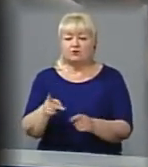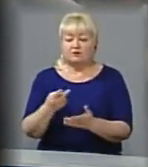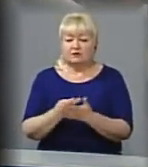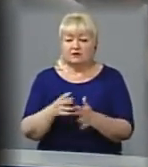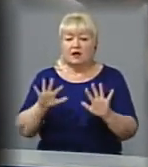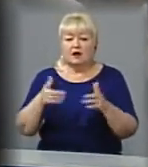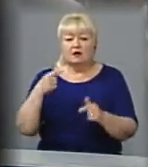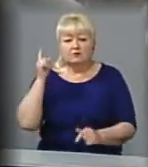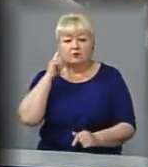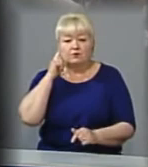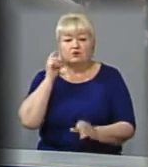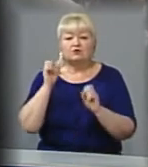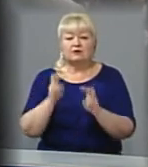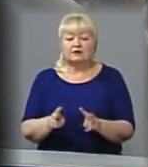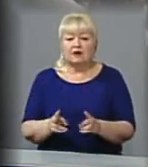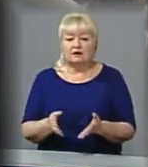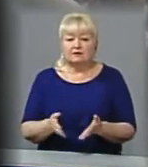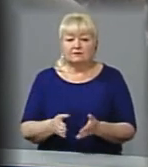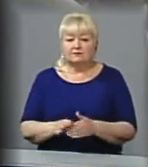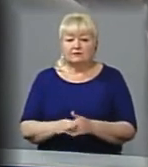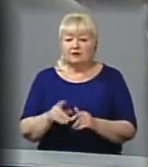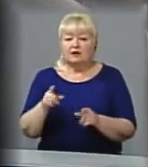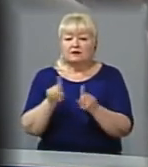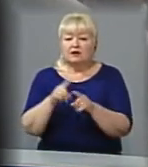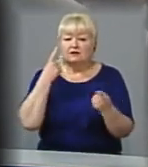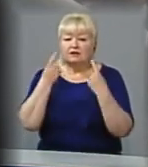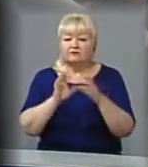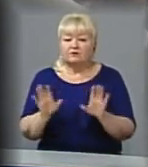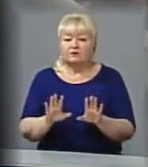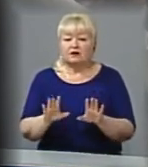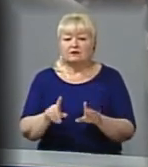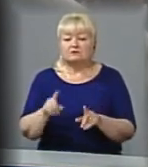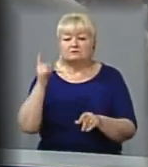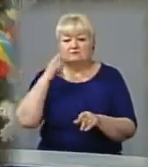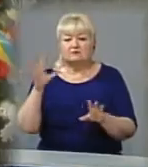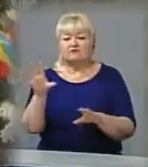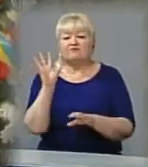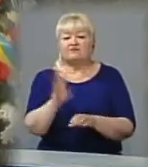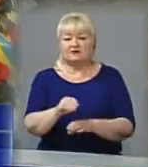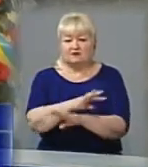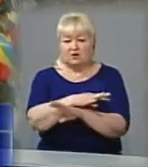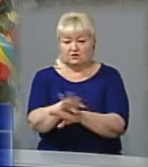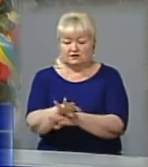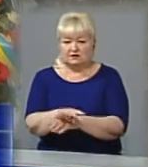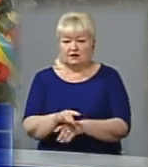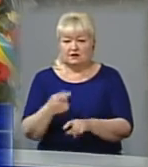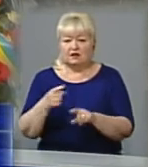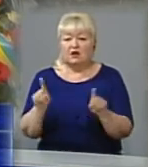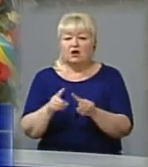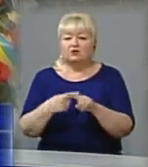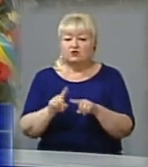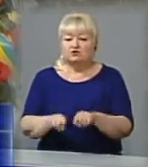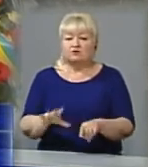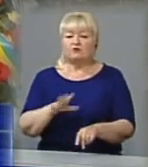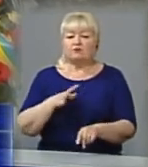раптом чули, як діти нам інформували, так що їх всіх тут розстріляли. То, що відбувалося тут на